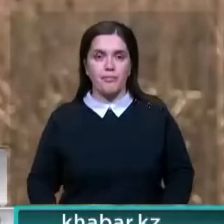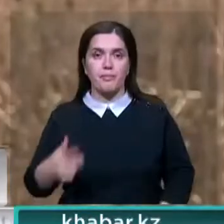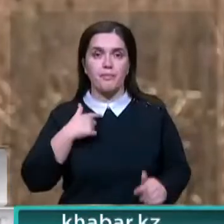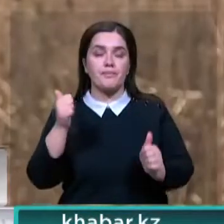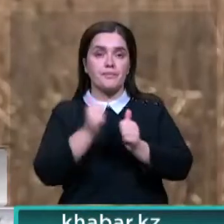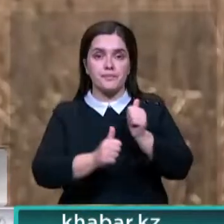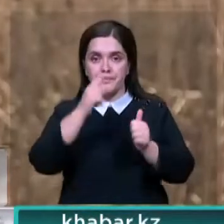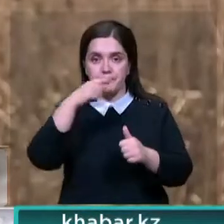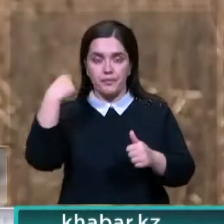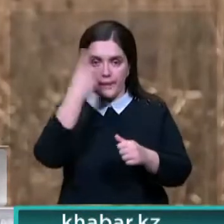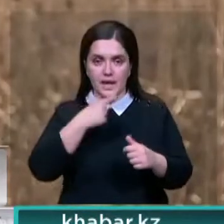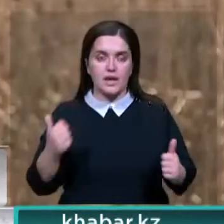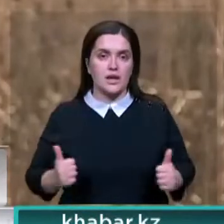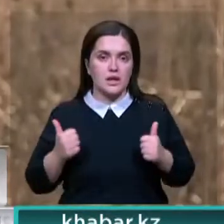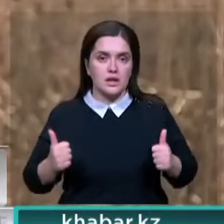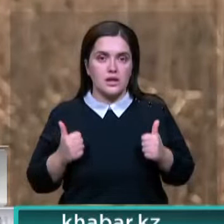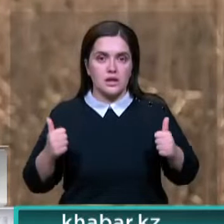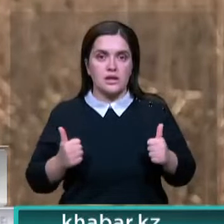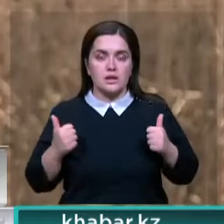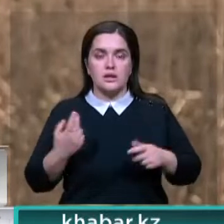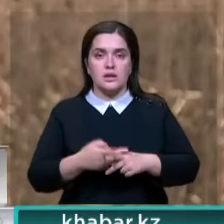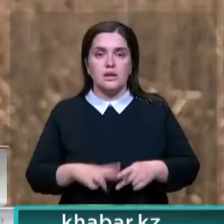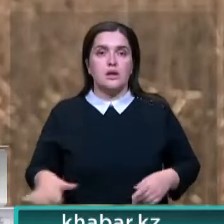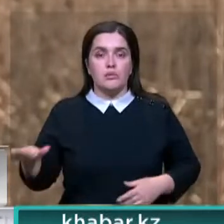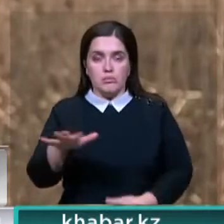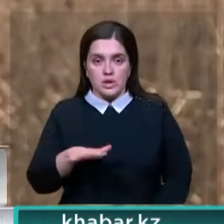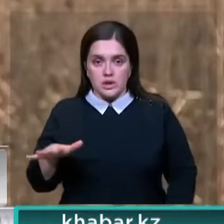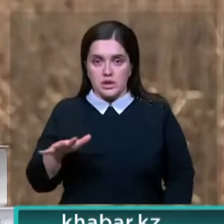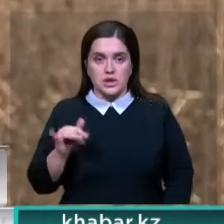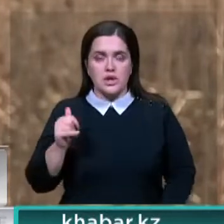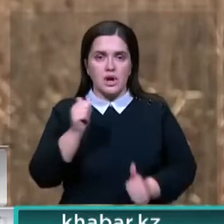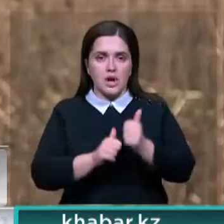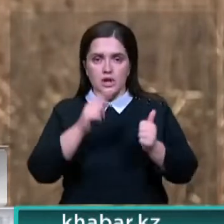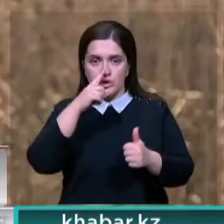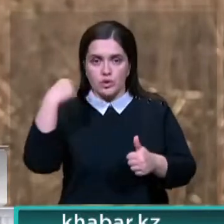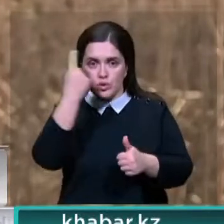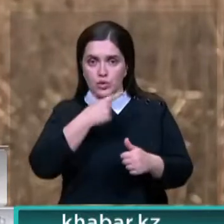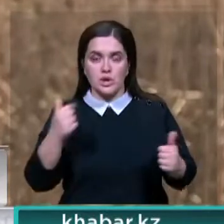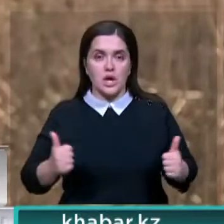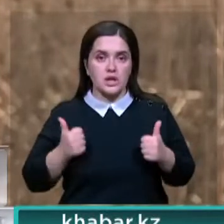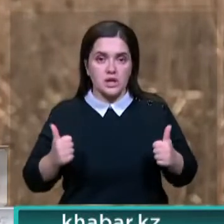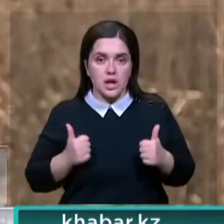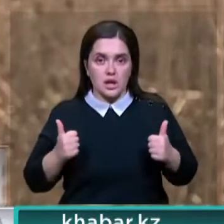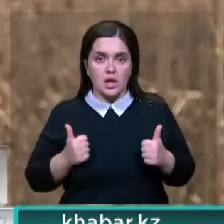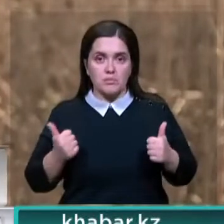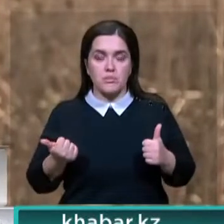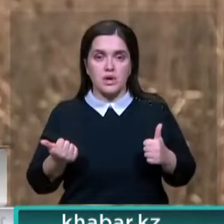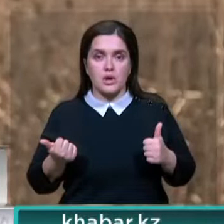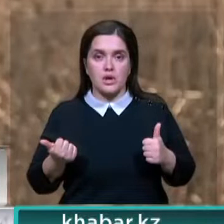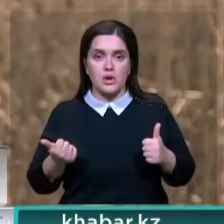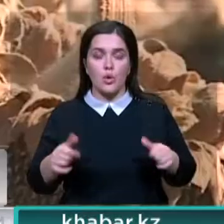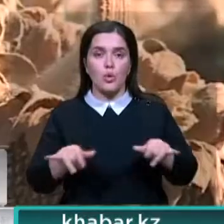стараемся выдерживать диверсификацию пассивных площадей. Из года в год стараемся заниматься сортообновлением,